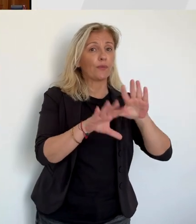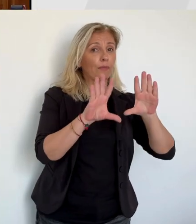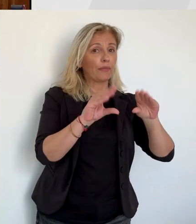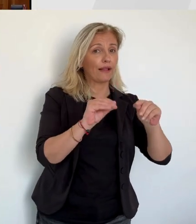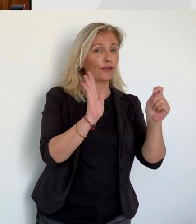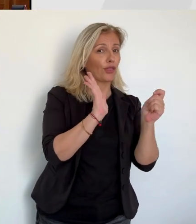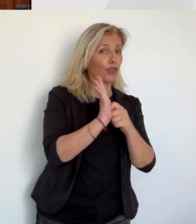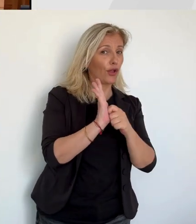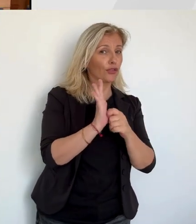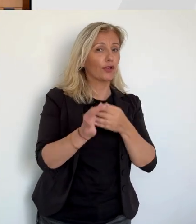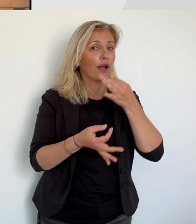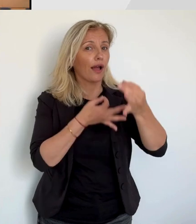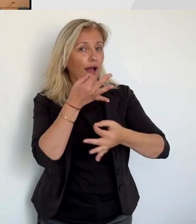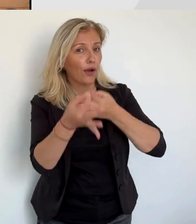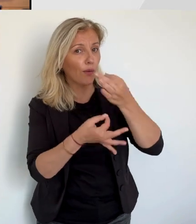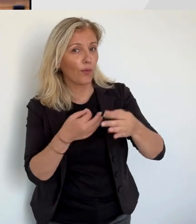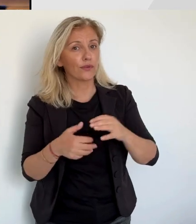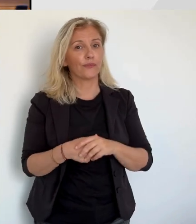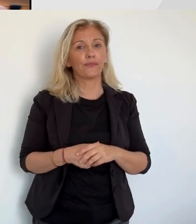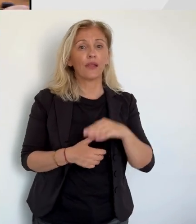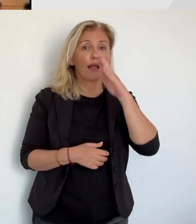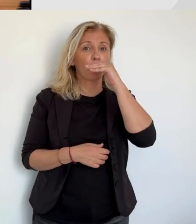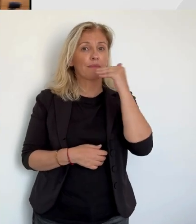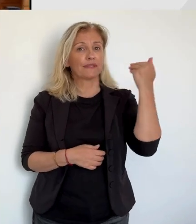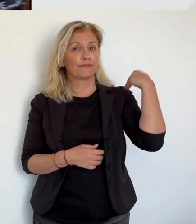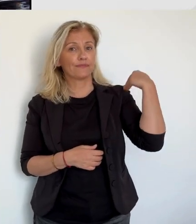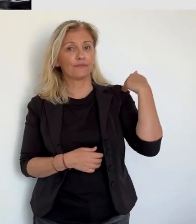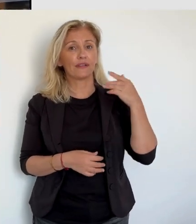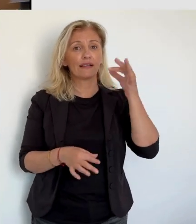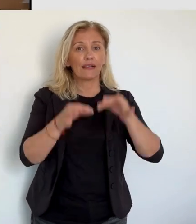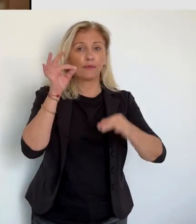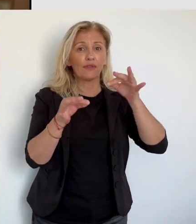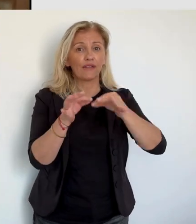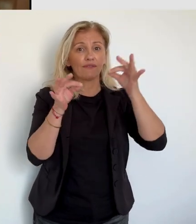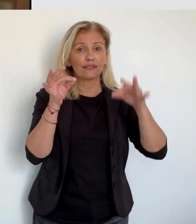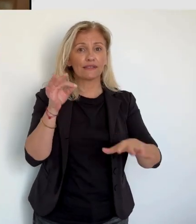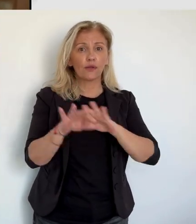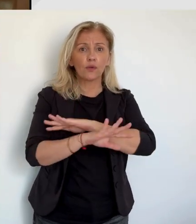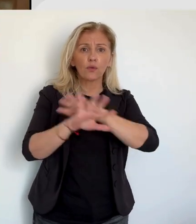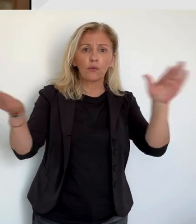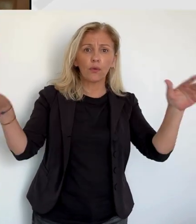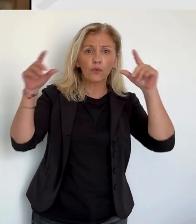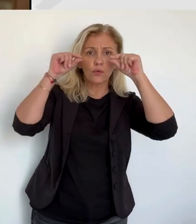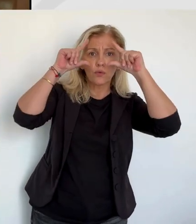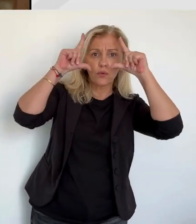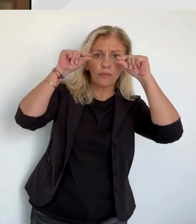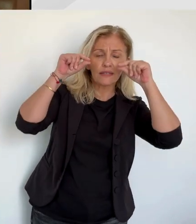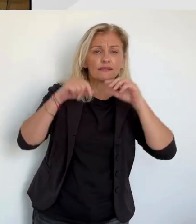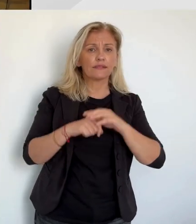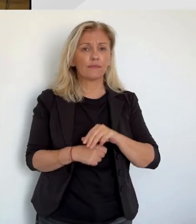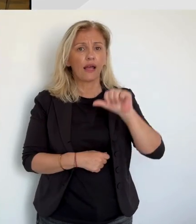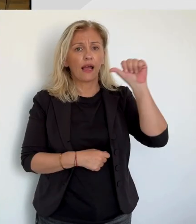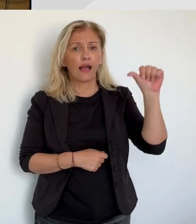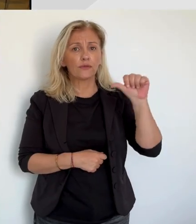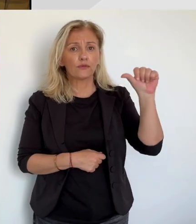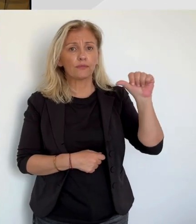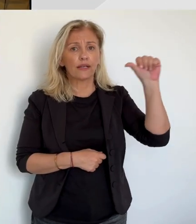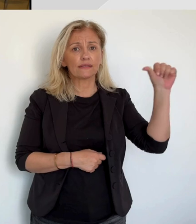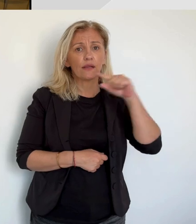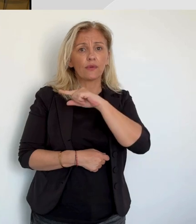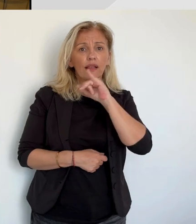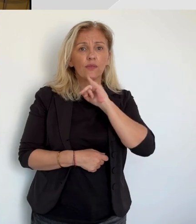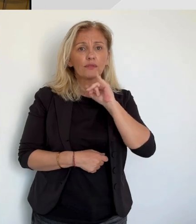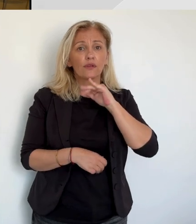rendu cet après-midi par la cour criminelle a surpris tout le monde. Ayou Bezel est acquitté d'effet de viol pour lesquels il était renvoyé.